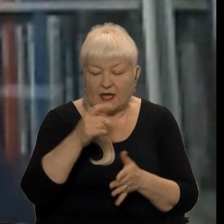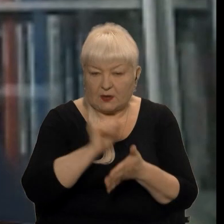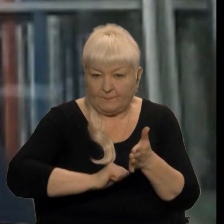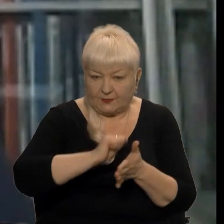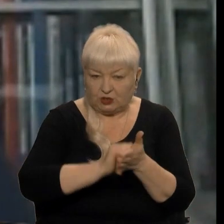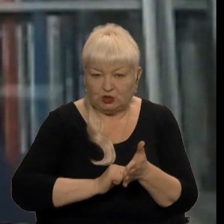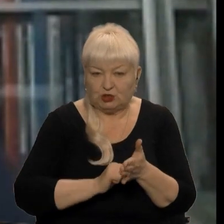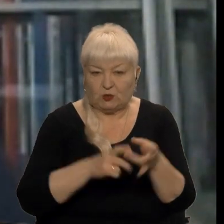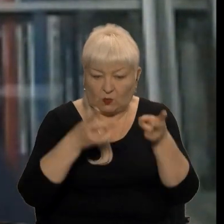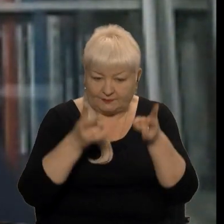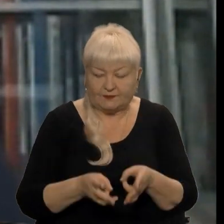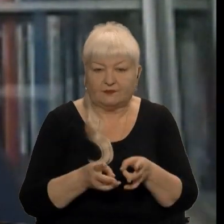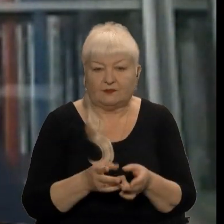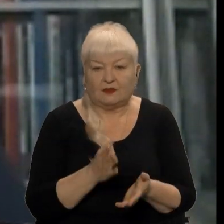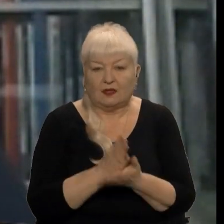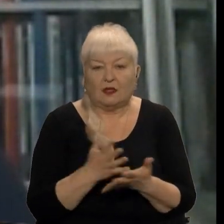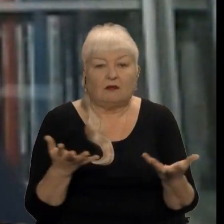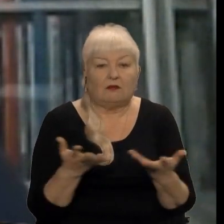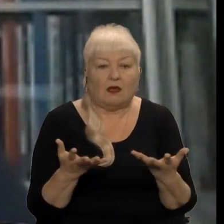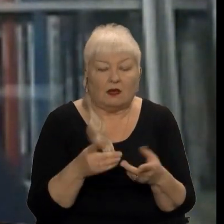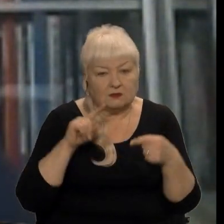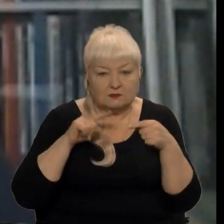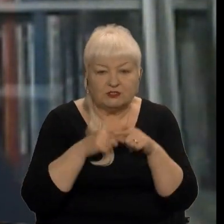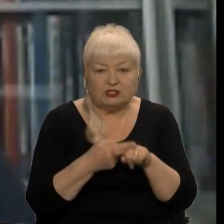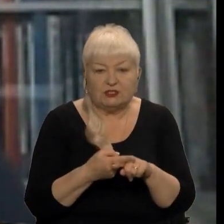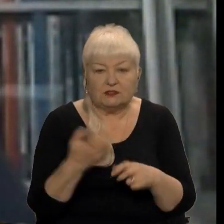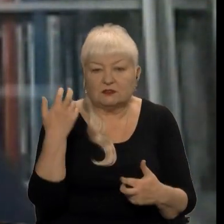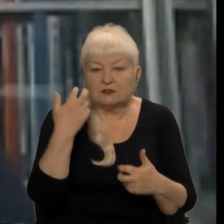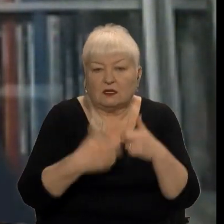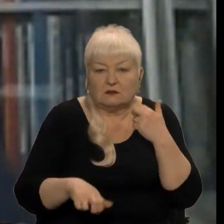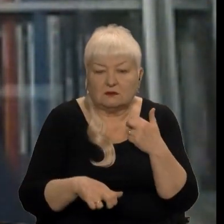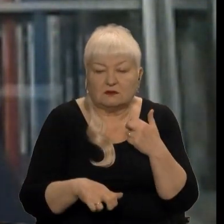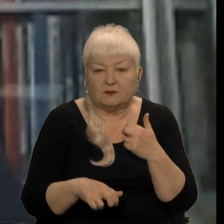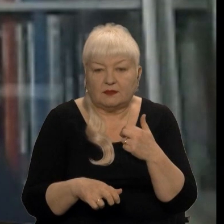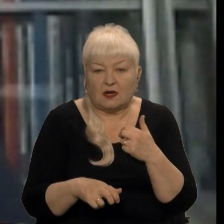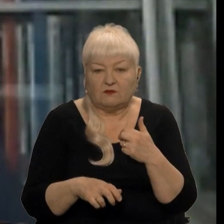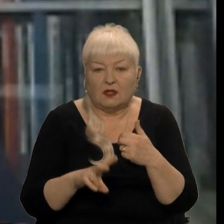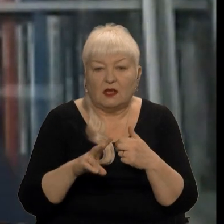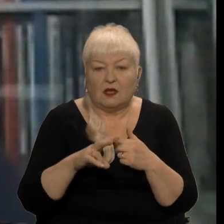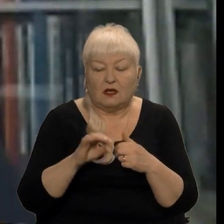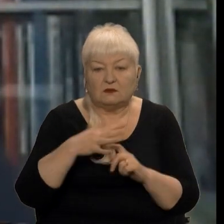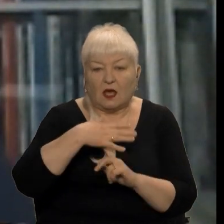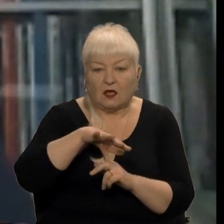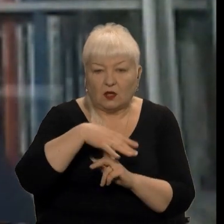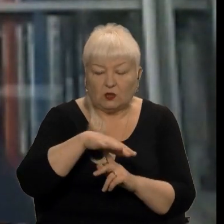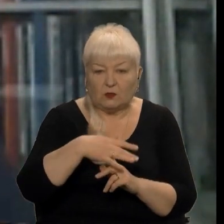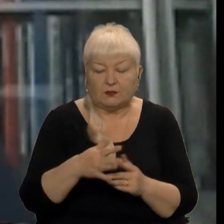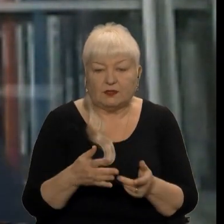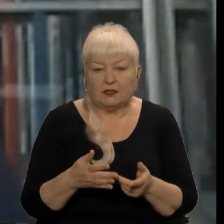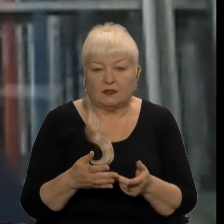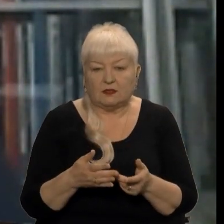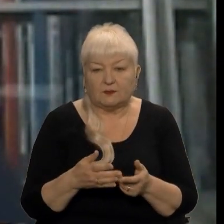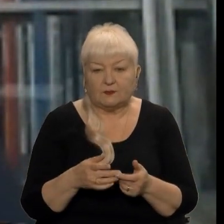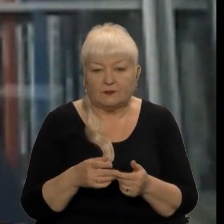катастрофи стала якась технічна несправність на борту гелікоптера. Потім